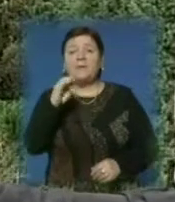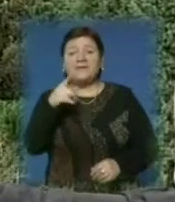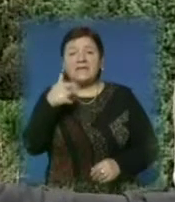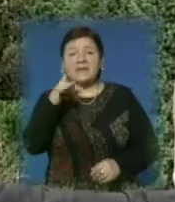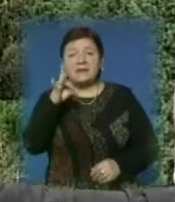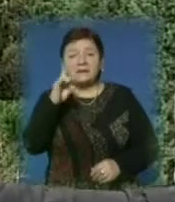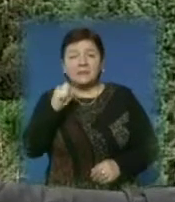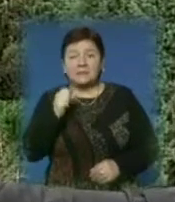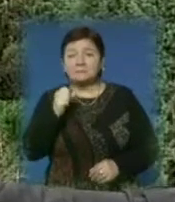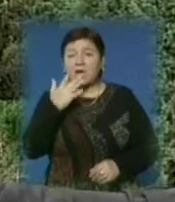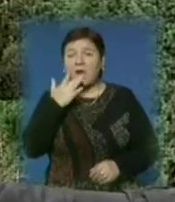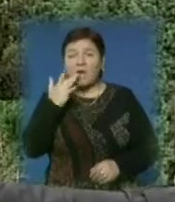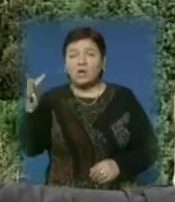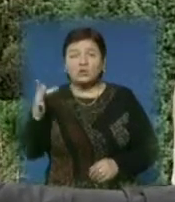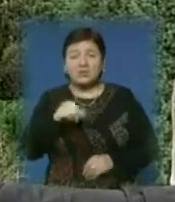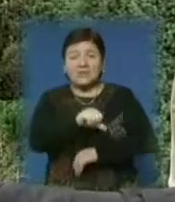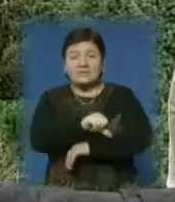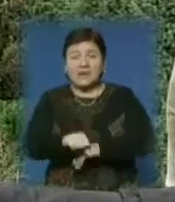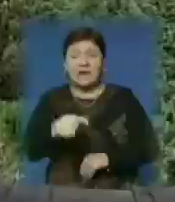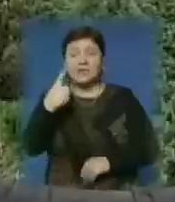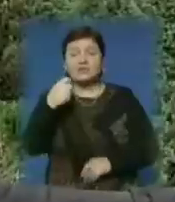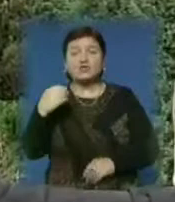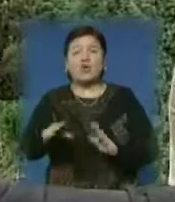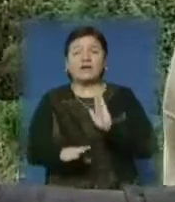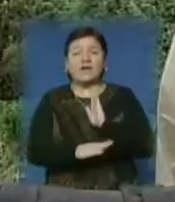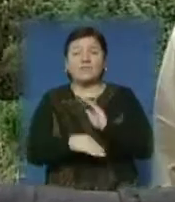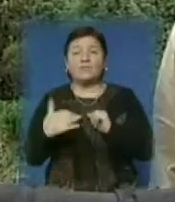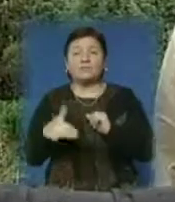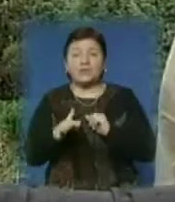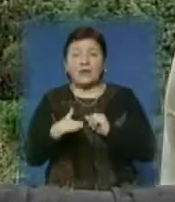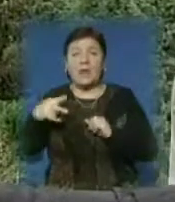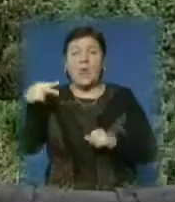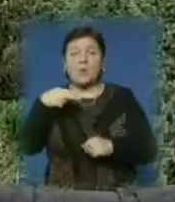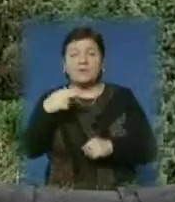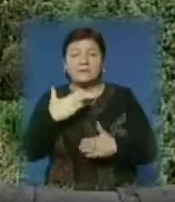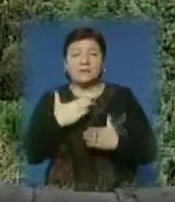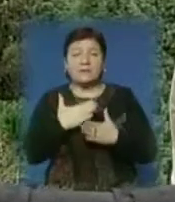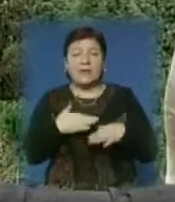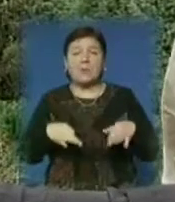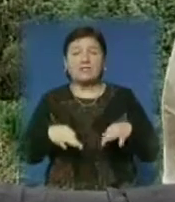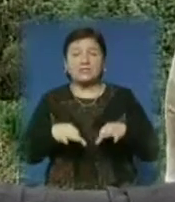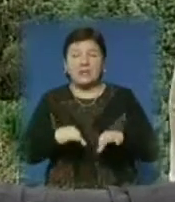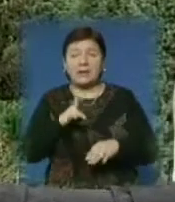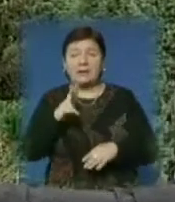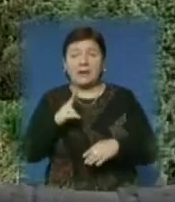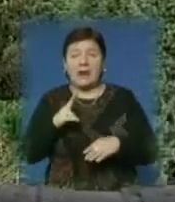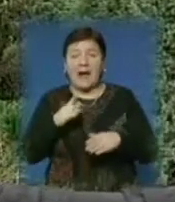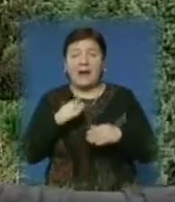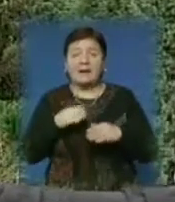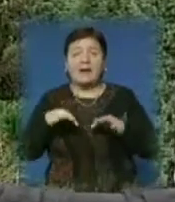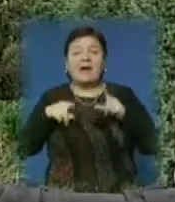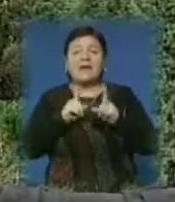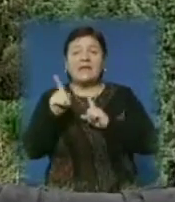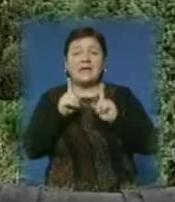Собернецький. Приблизно ста дерев вже обрізано. У нас є спеціальна машина, яка подрібнює гіля. Ми то